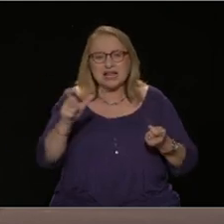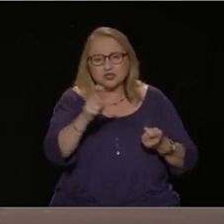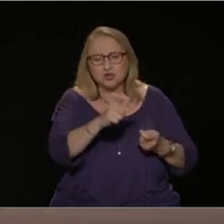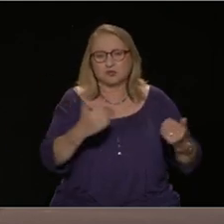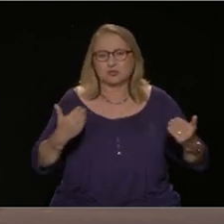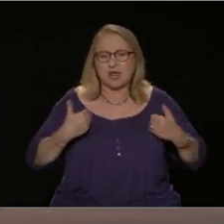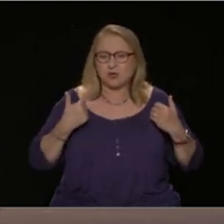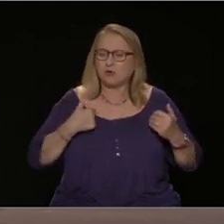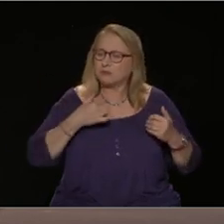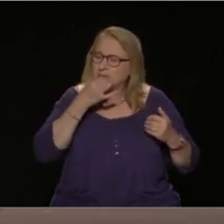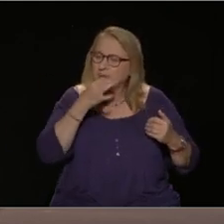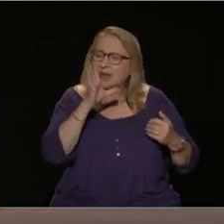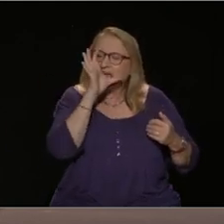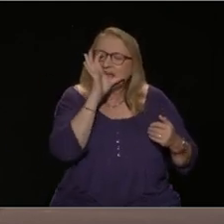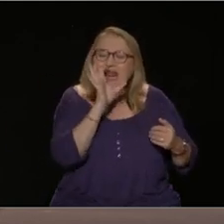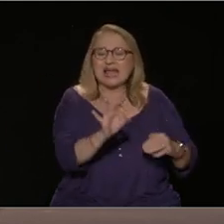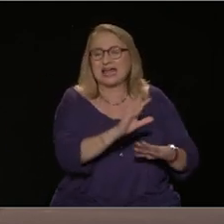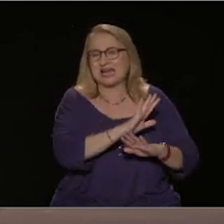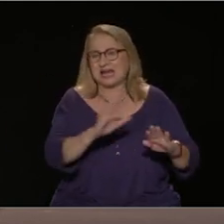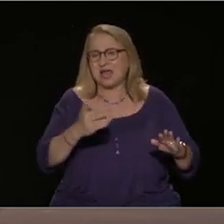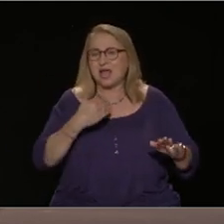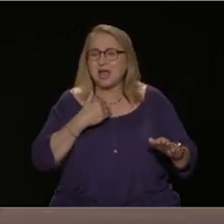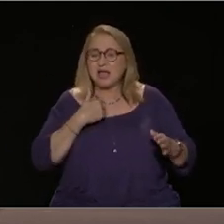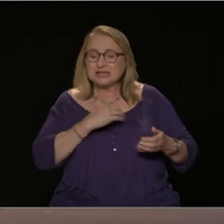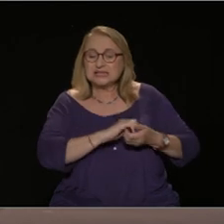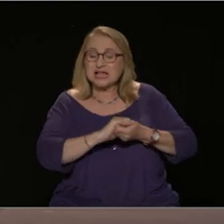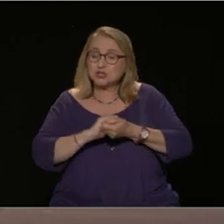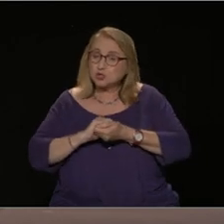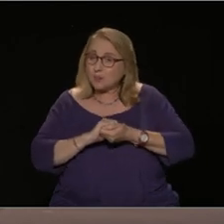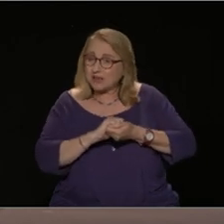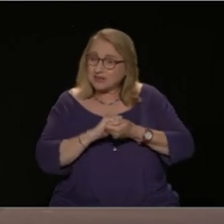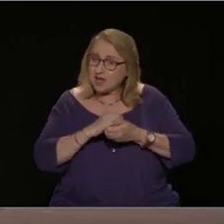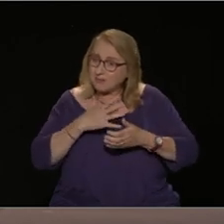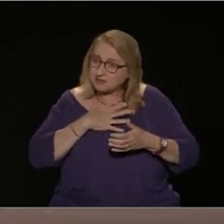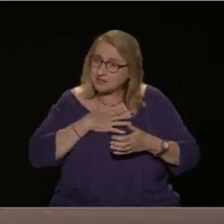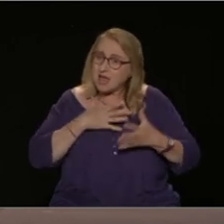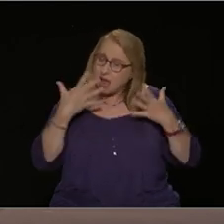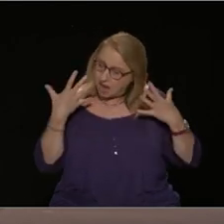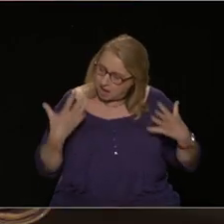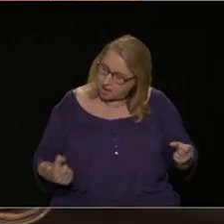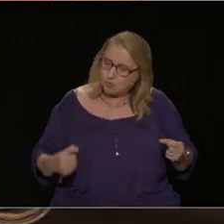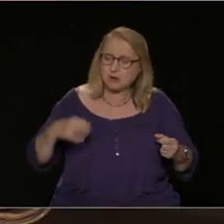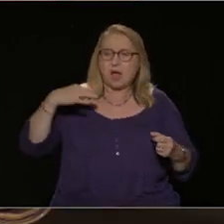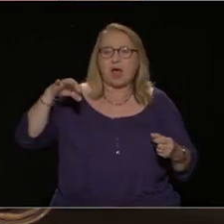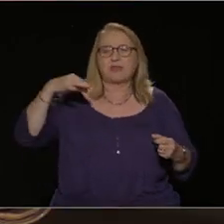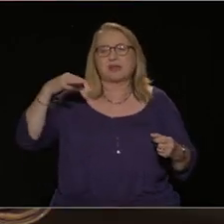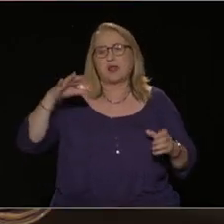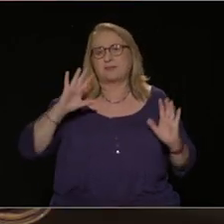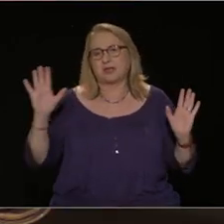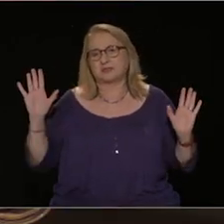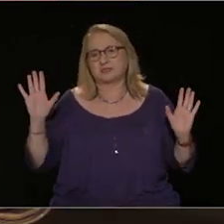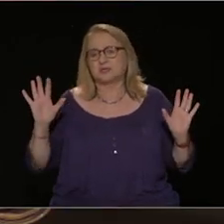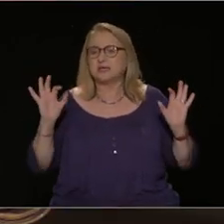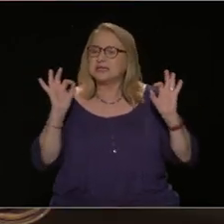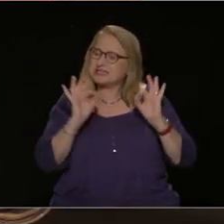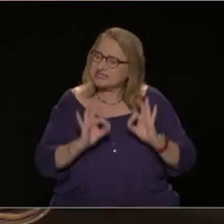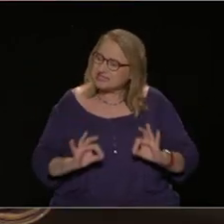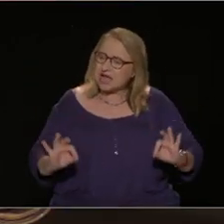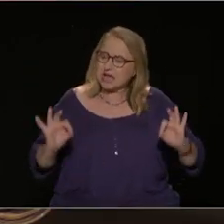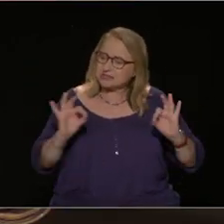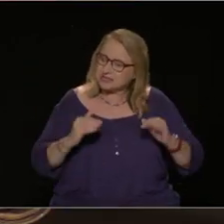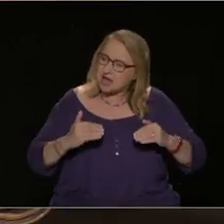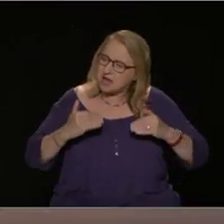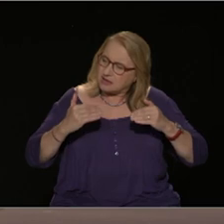μας, οι σύλλογοί μας έχουν αδυναμίες, πρέπει να τα βελτιώσουμε σαν εργαλεία, σαν όπλα